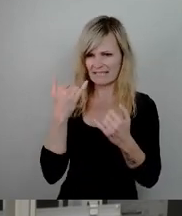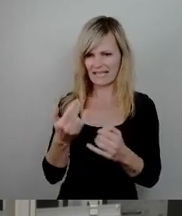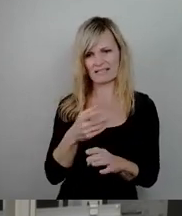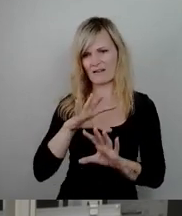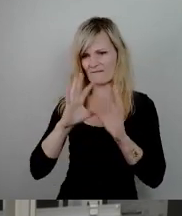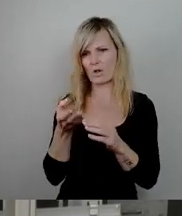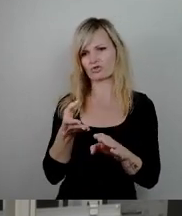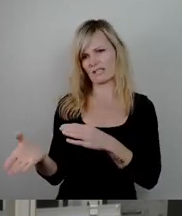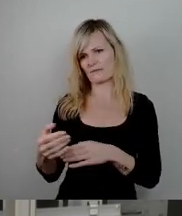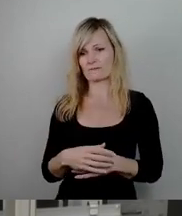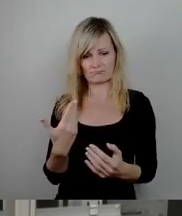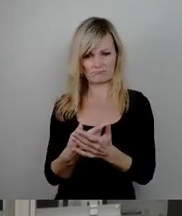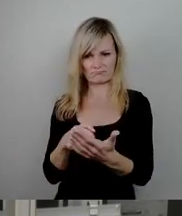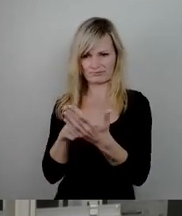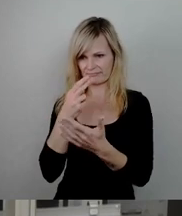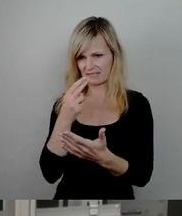Ich